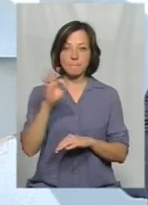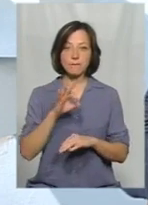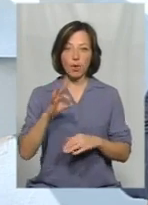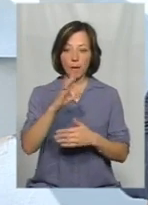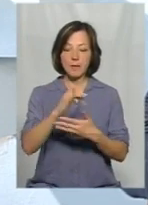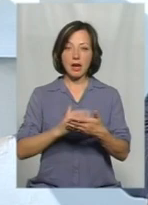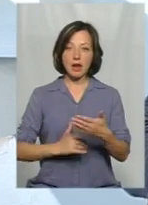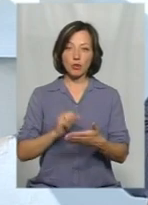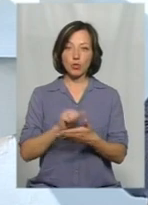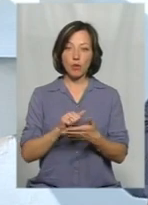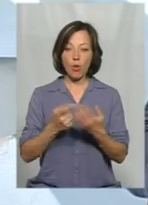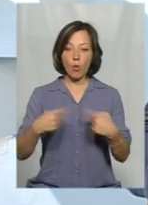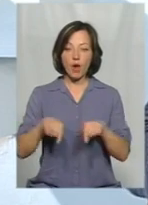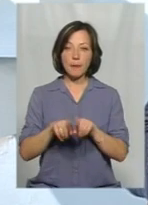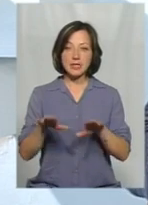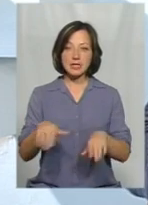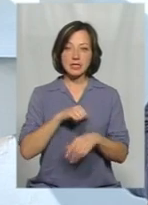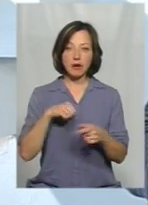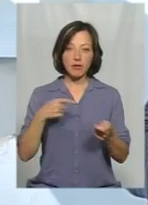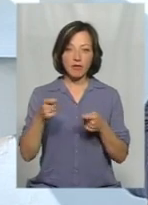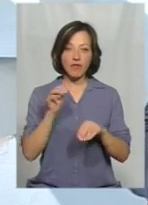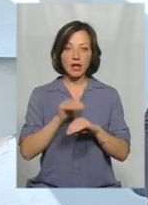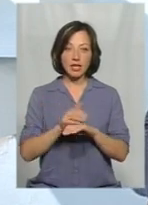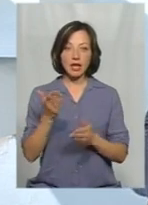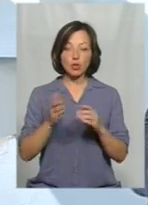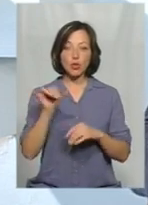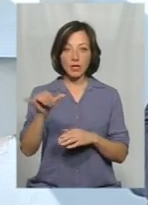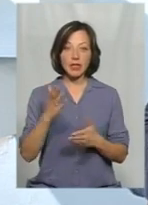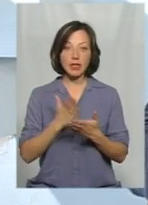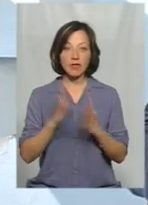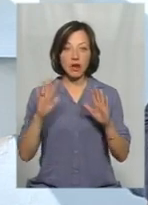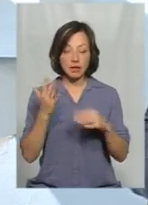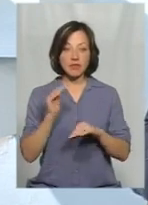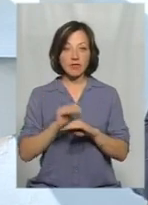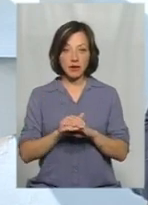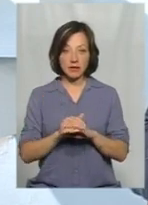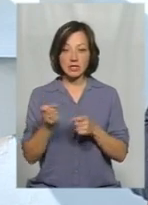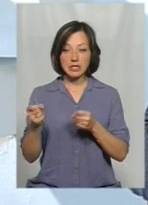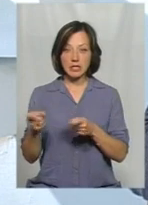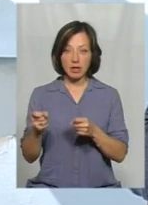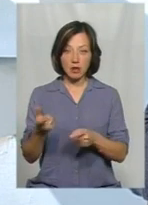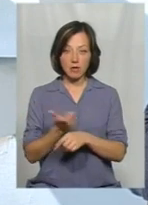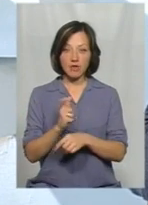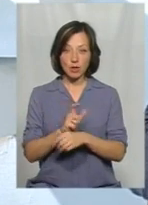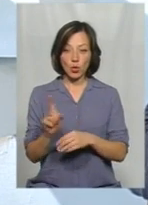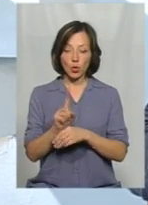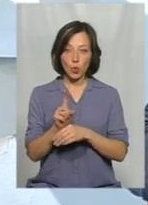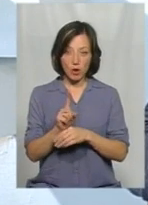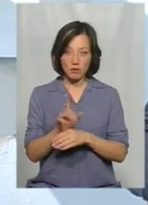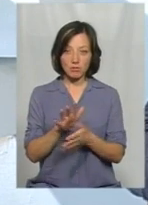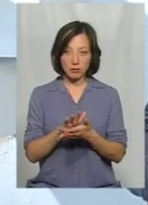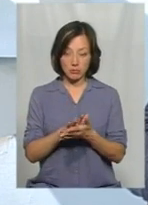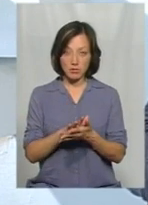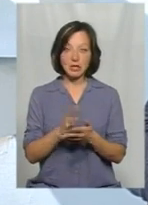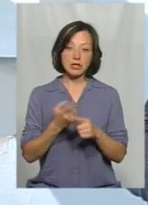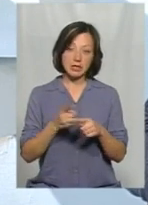документів. Орган місцевого середовища, ж здійснює фактично, якщо в них є в разі виявлення скидання, перевищення гранично допустимих скидів,